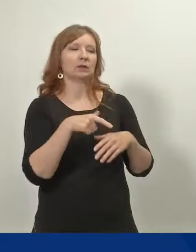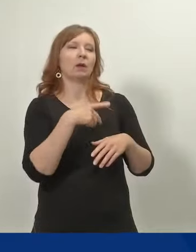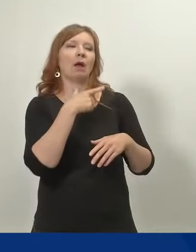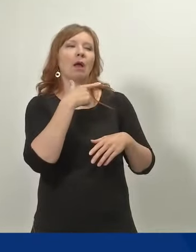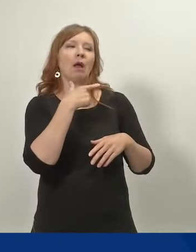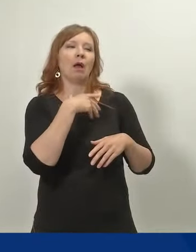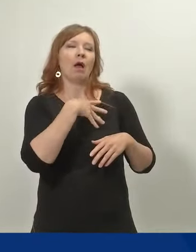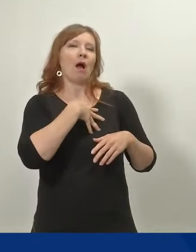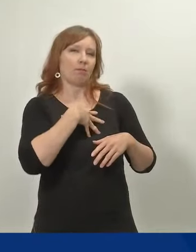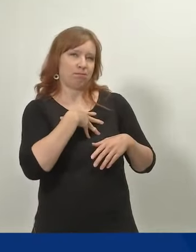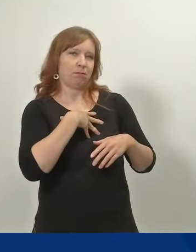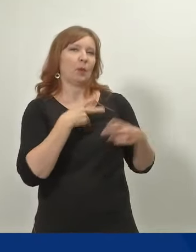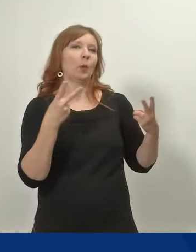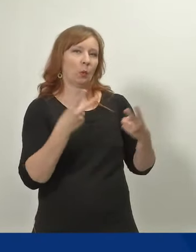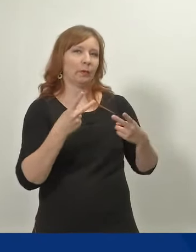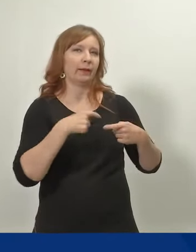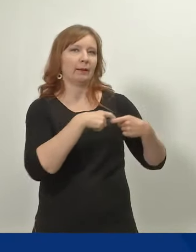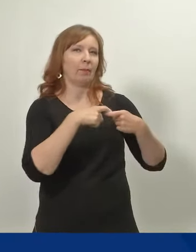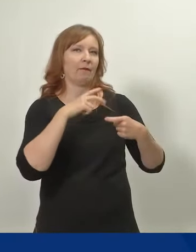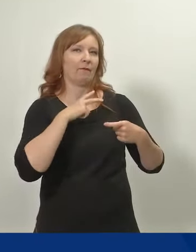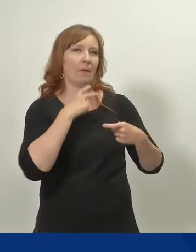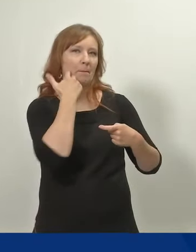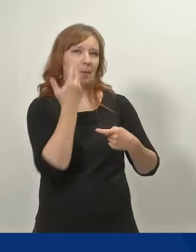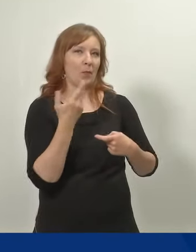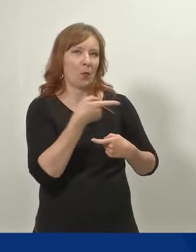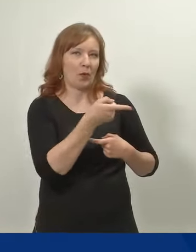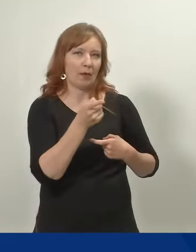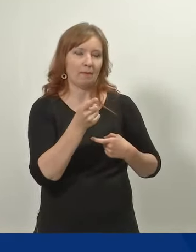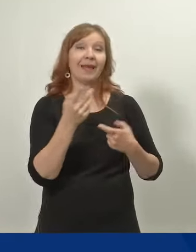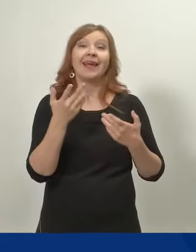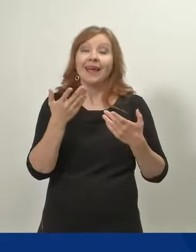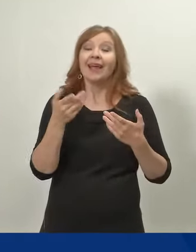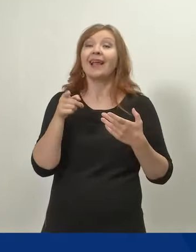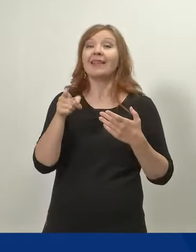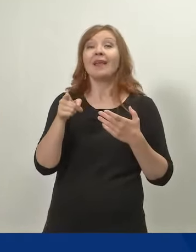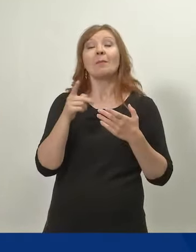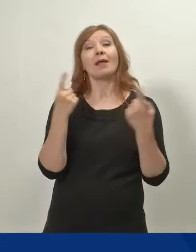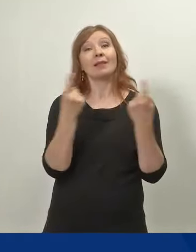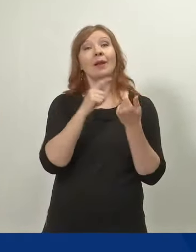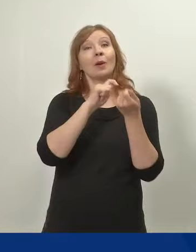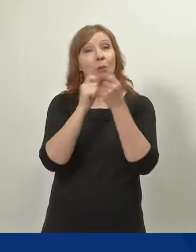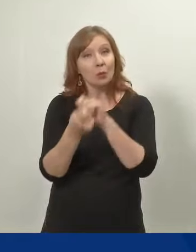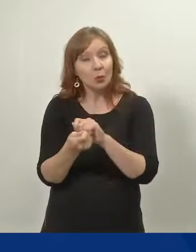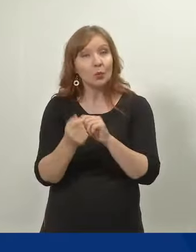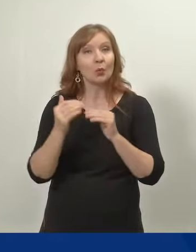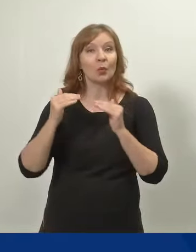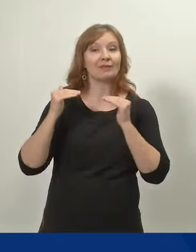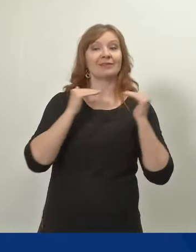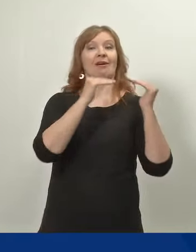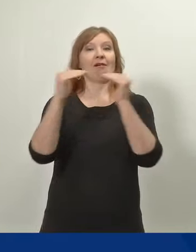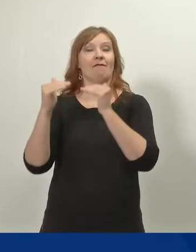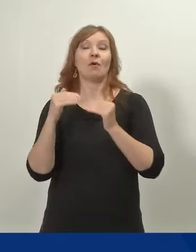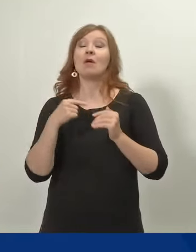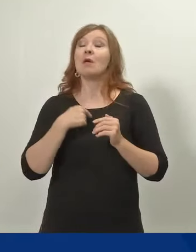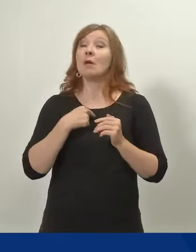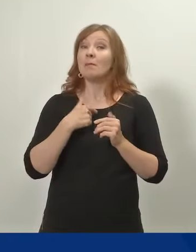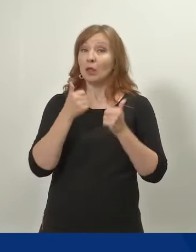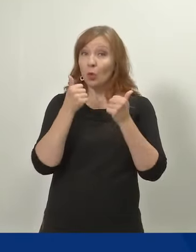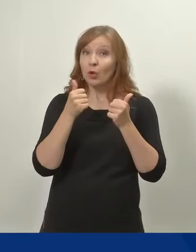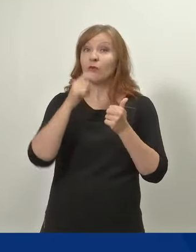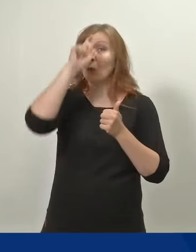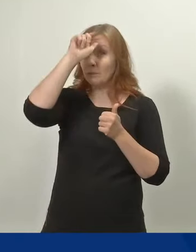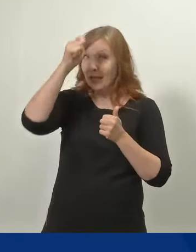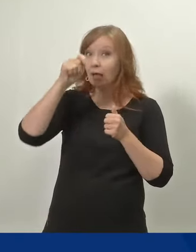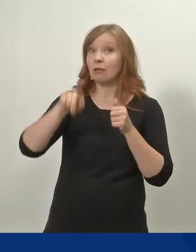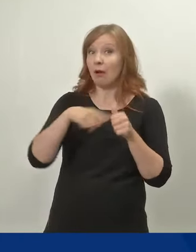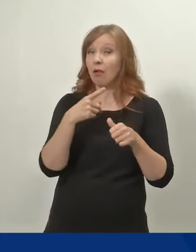sitten näille perhevapaille. Eli tässä suhteessa tapahtuu tasa-arvoistumista ja toivon, että miehet näitä käyttävät. Ja myös